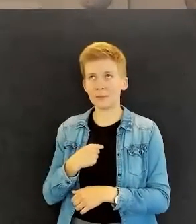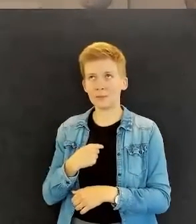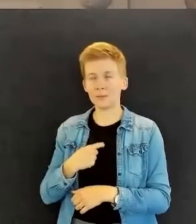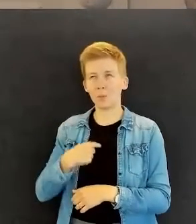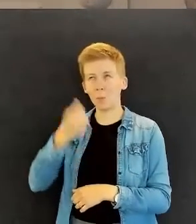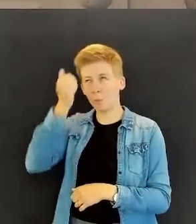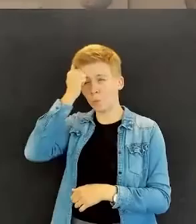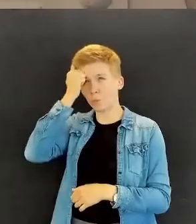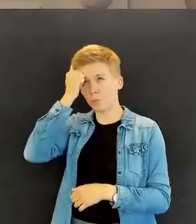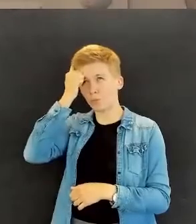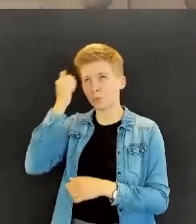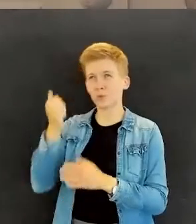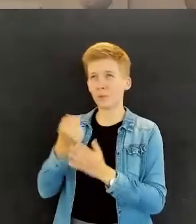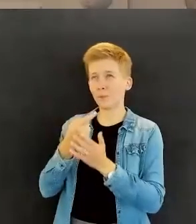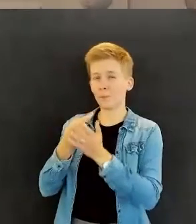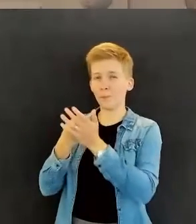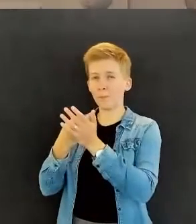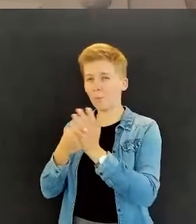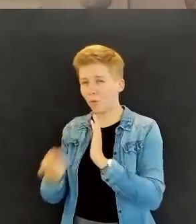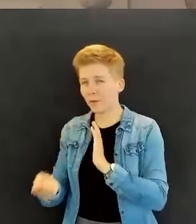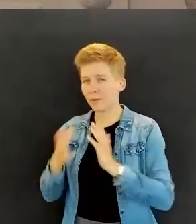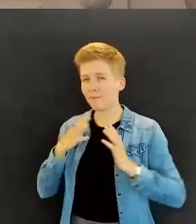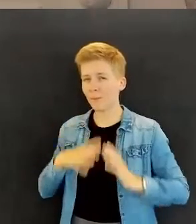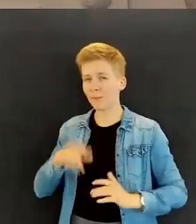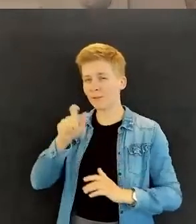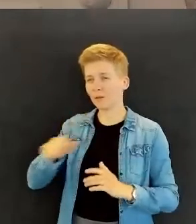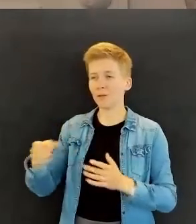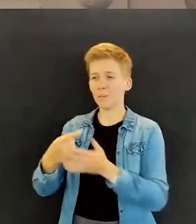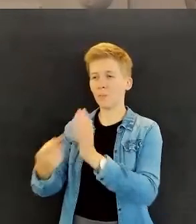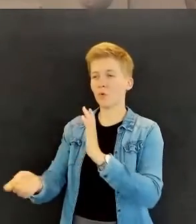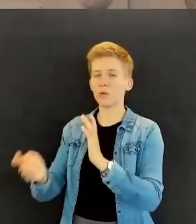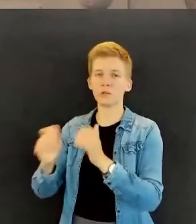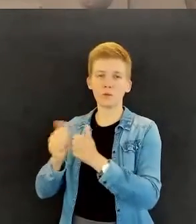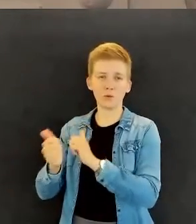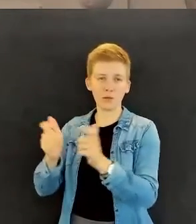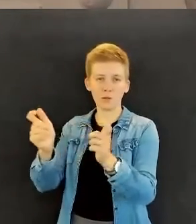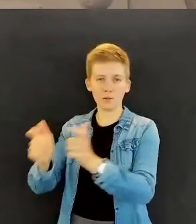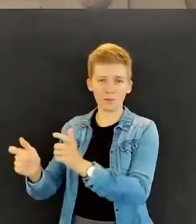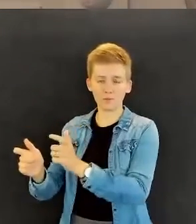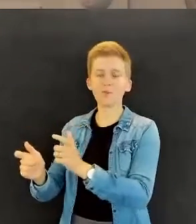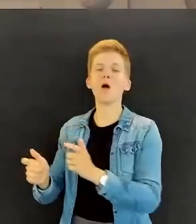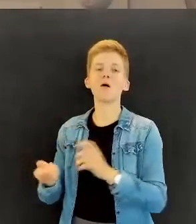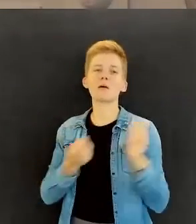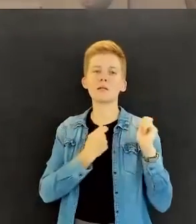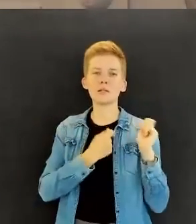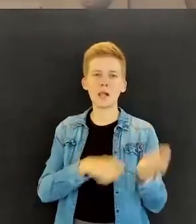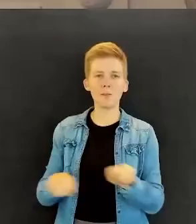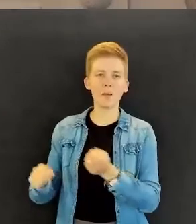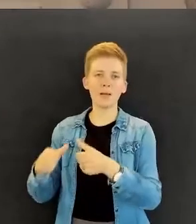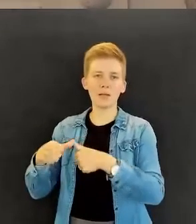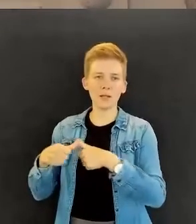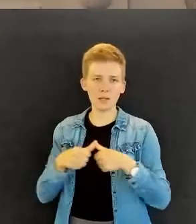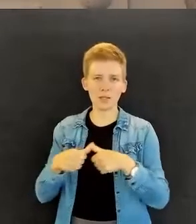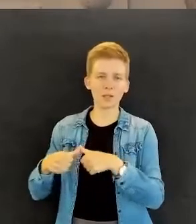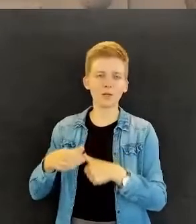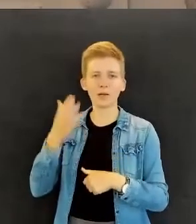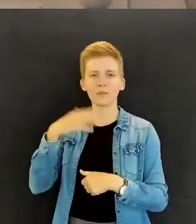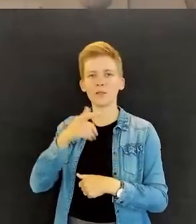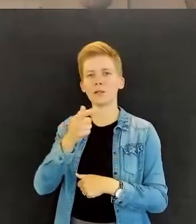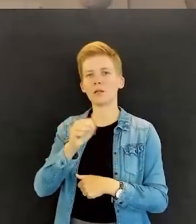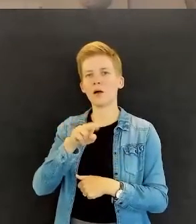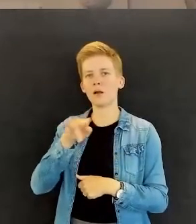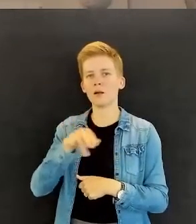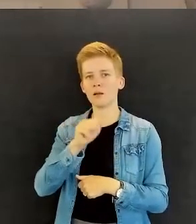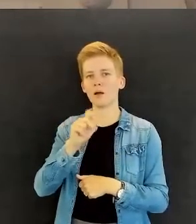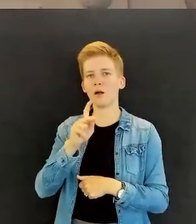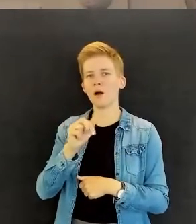muita vammaisia henkilöitä mistään urheilujärjestäjistä, mutta aika läheltä sitten löytyy, eli salibändiliitossa Tanja Kari oli aikoinaan töissä nuorisopäällikkönä, eli